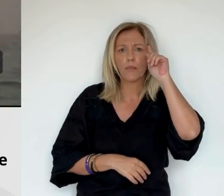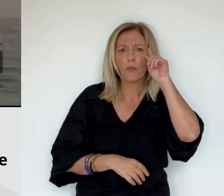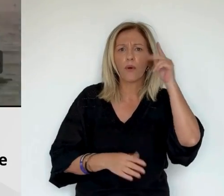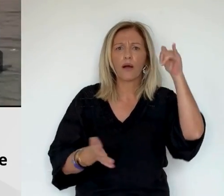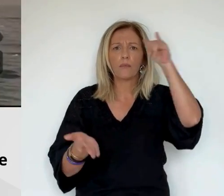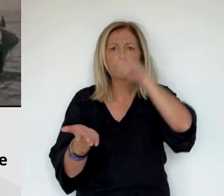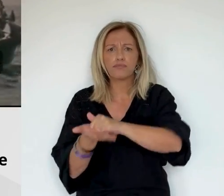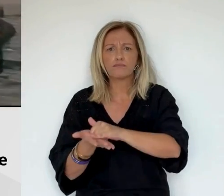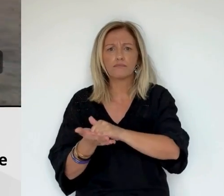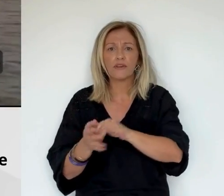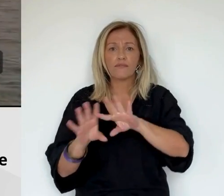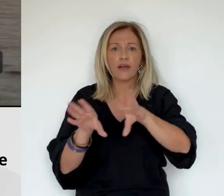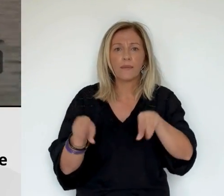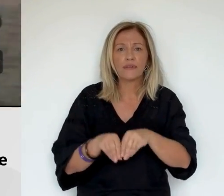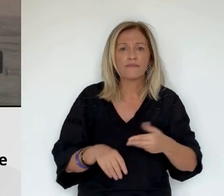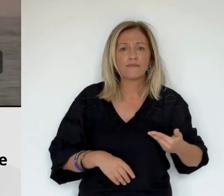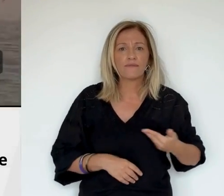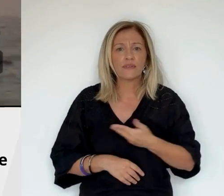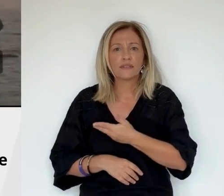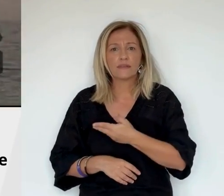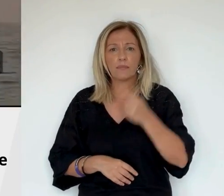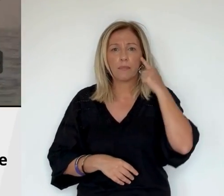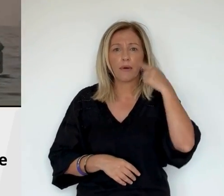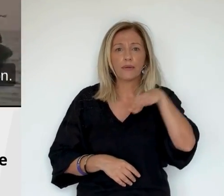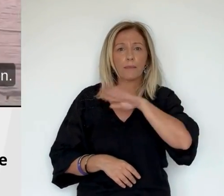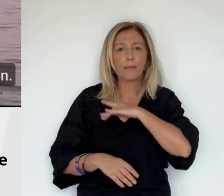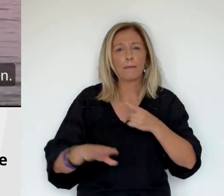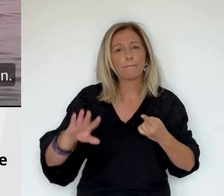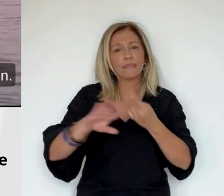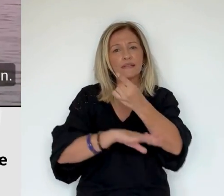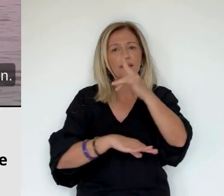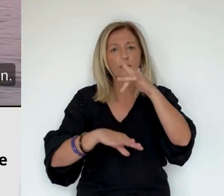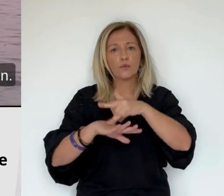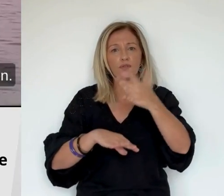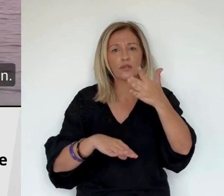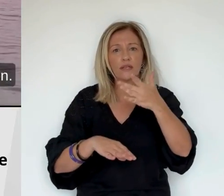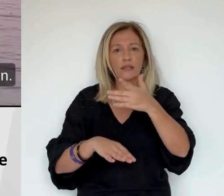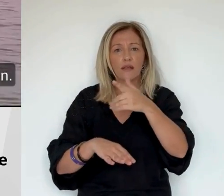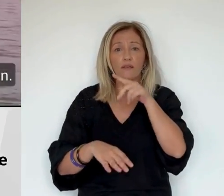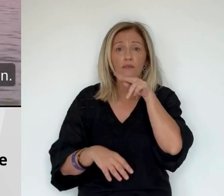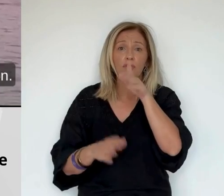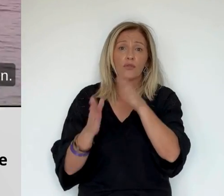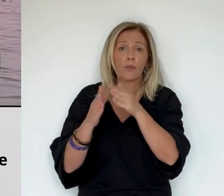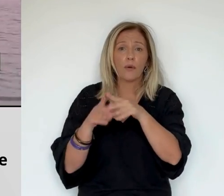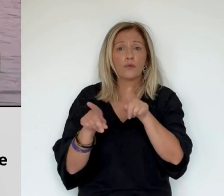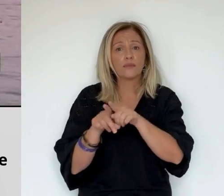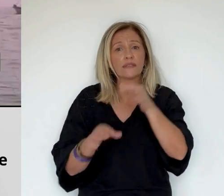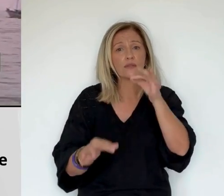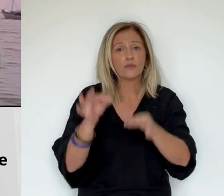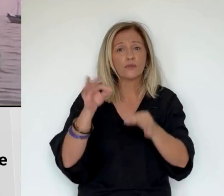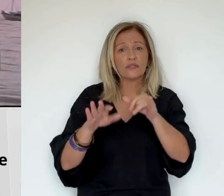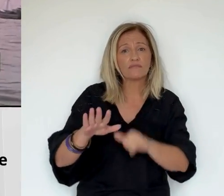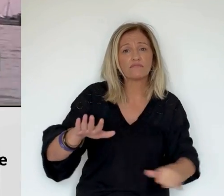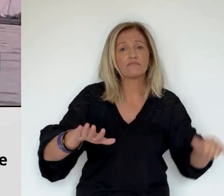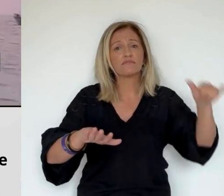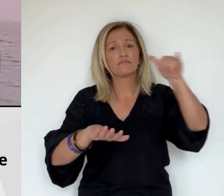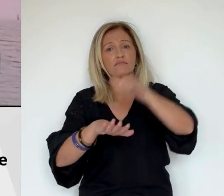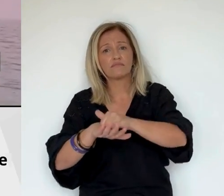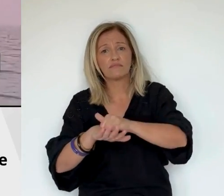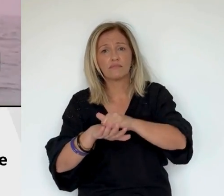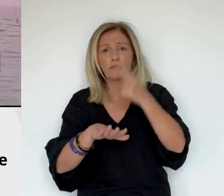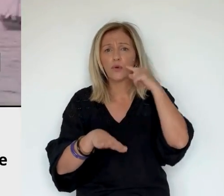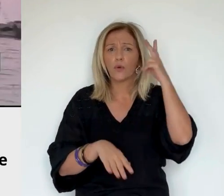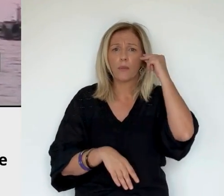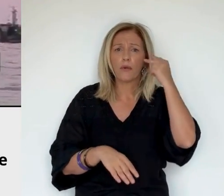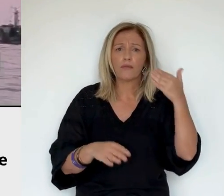Ils ont demandé à la justice d'ordonner une opération pour repêcher les restes de l'épave de l'avion. C'est surtout pour voir l'état des